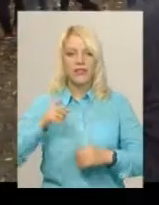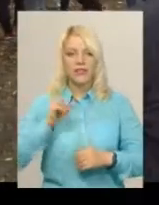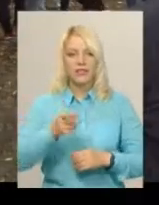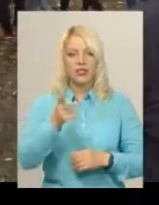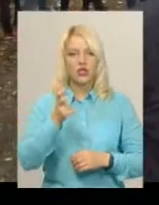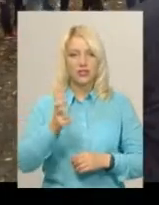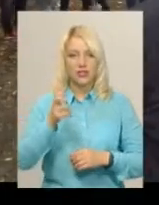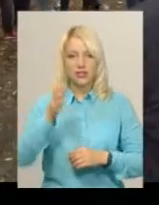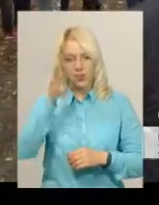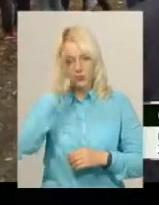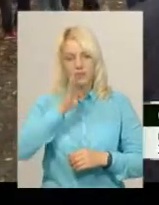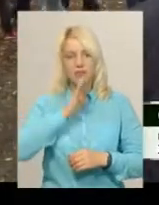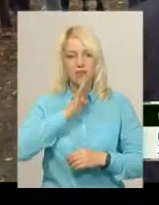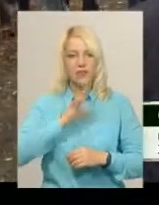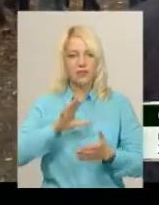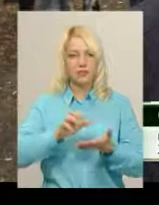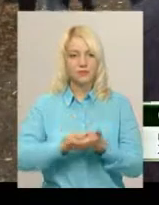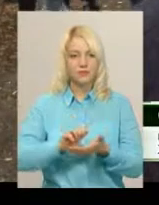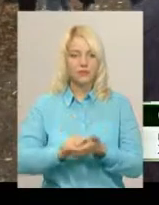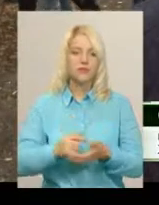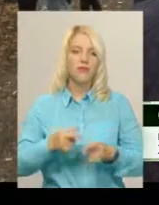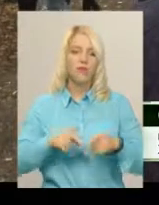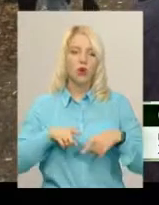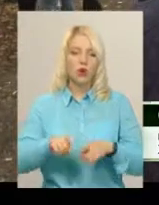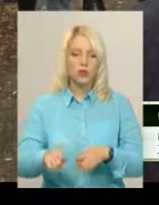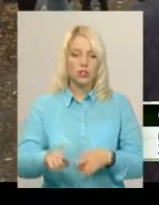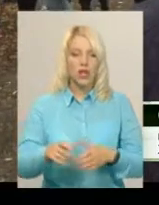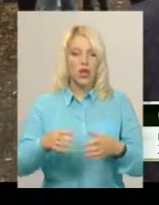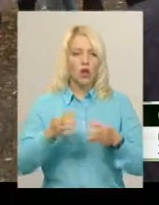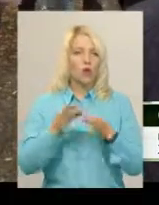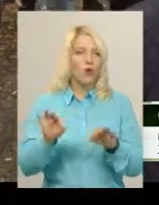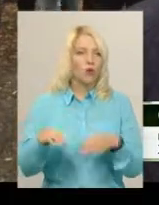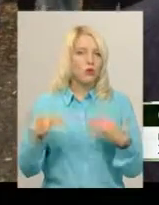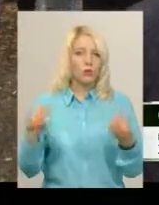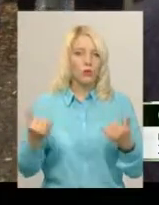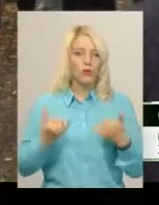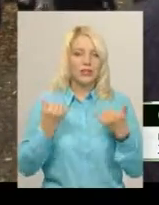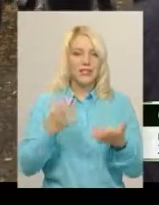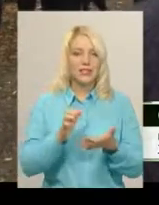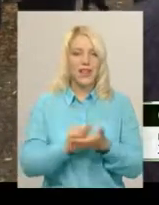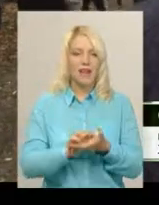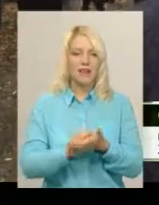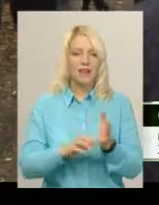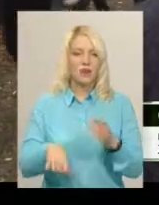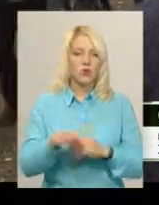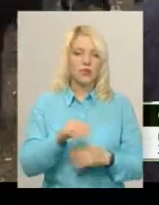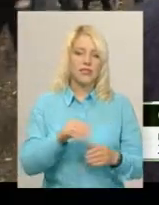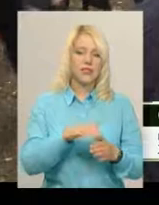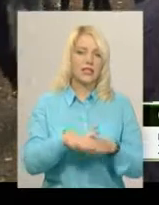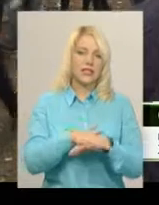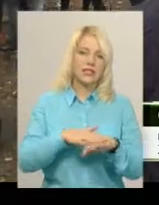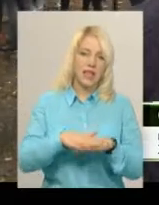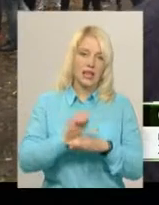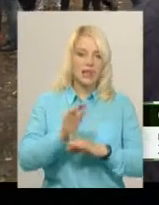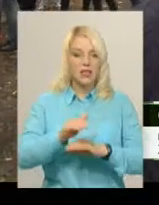Легкоатлетичний крос дуже доступний для занять всіх верств населення, в тому числі дітей,